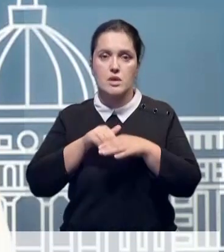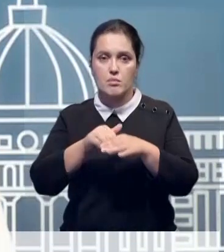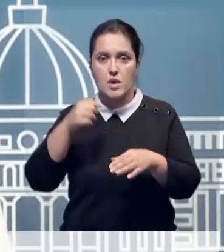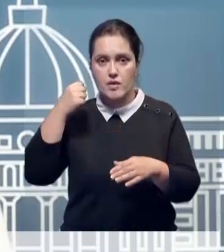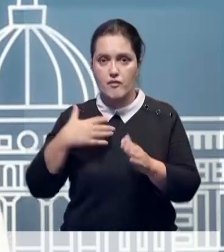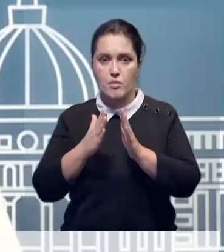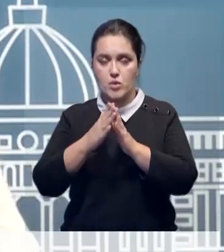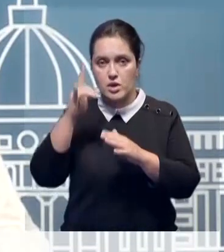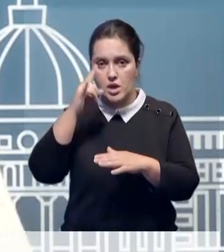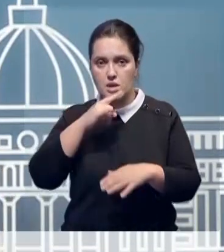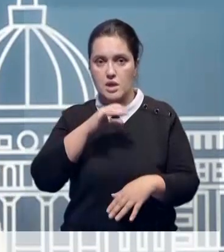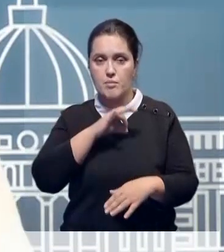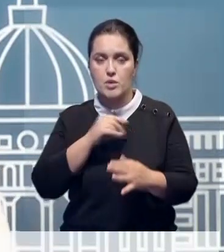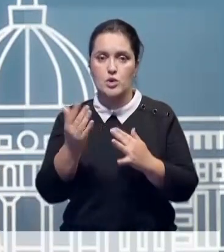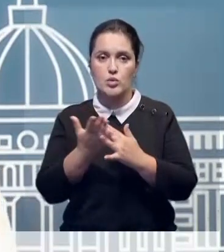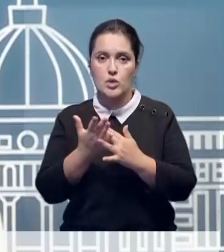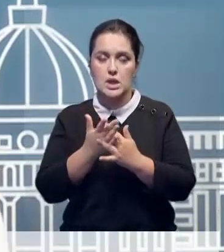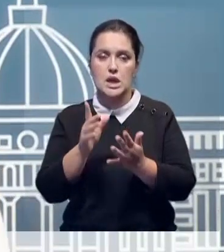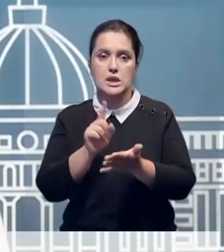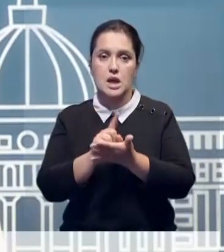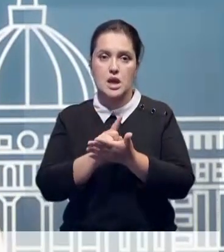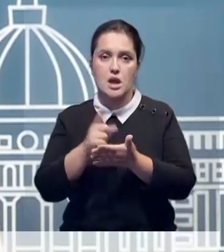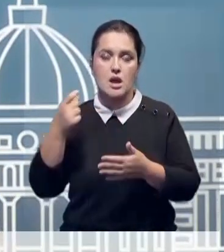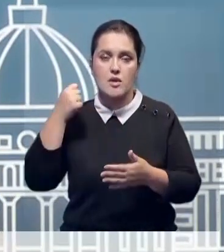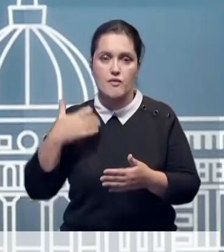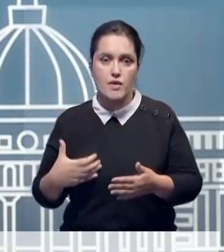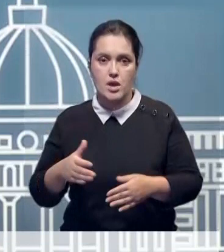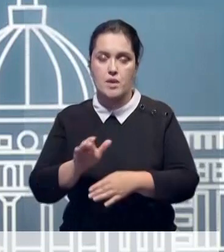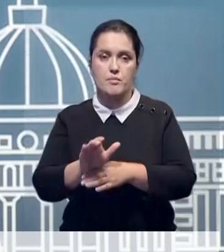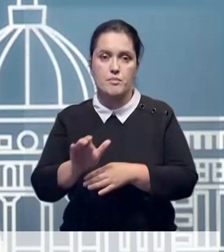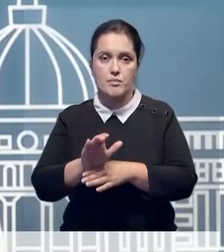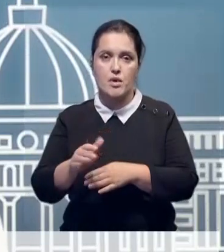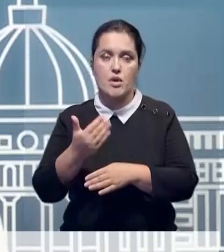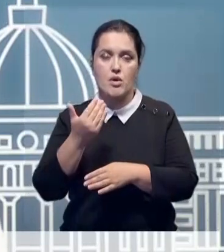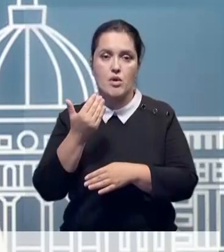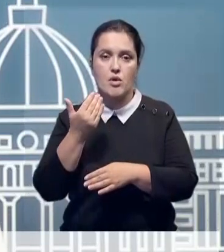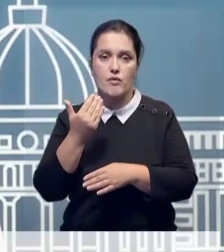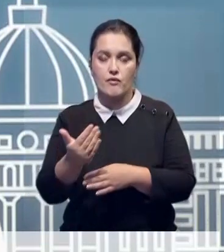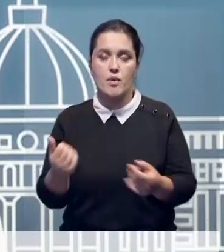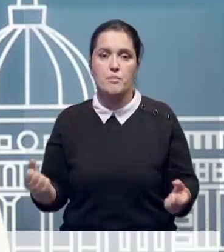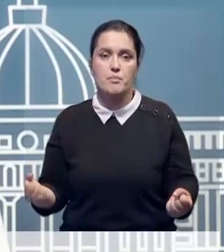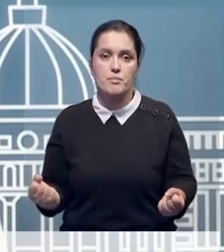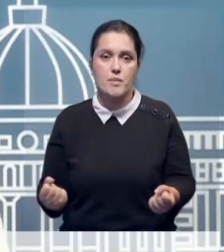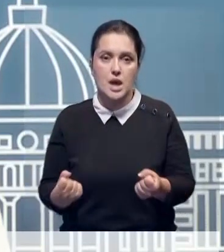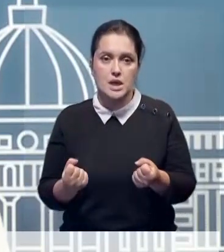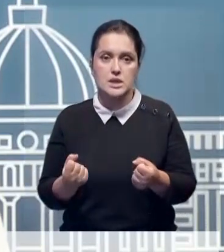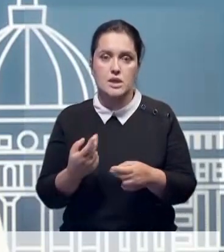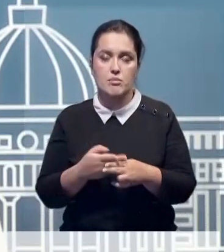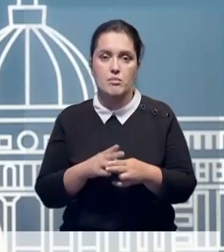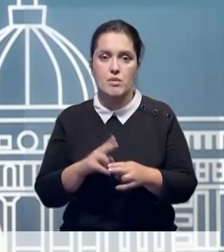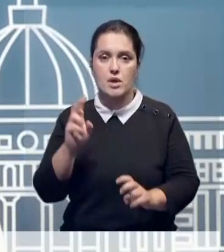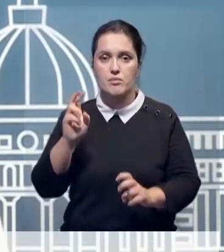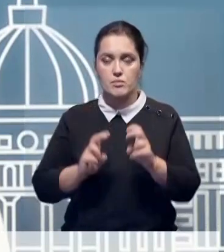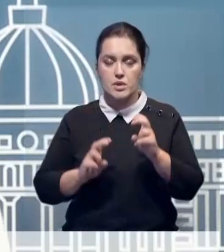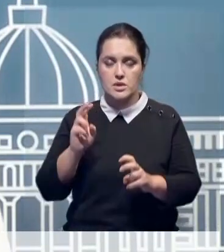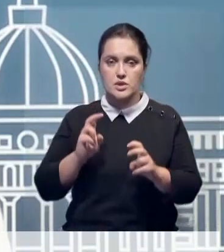просим Казахстан применить льготный тариф на товары Афганистана, экспортируемые в вашу страну в целях поддержки отечественной промышленности